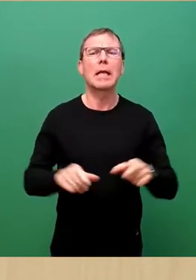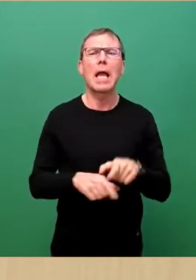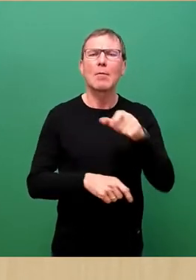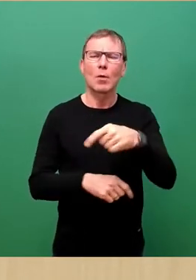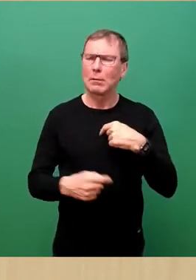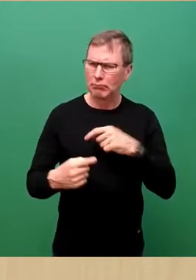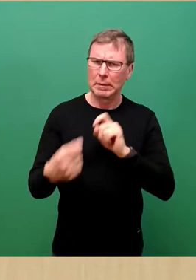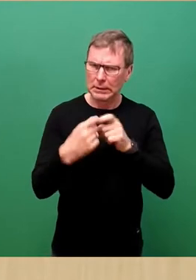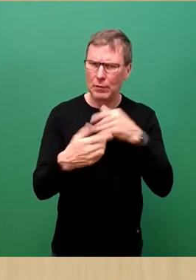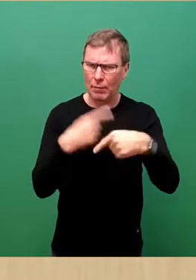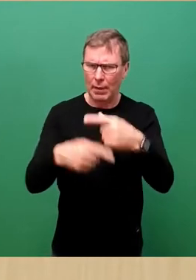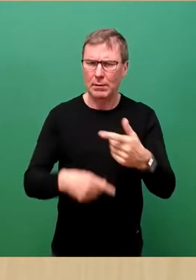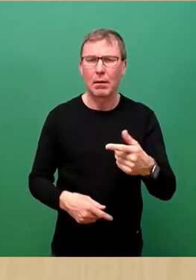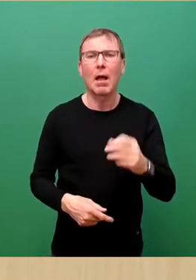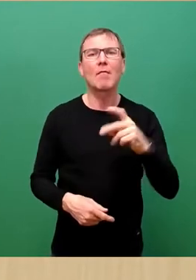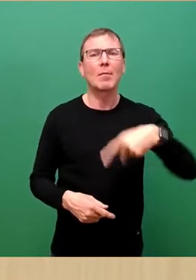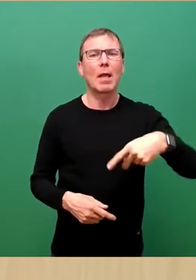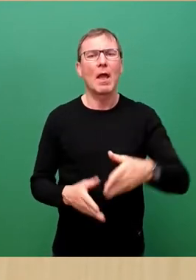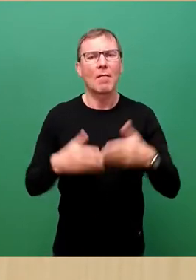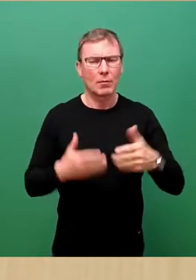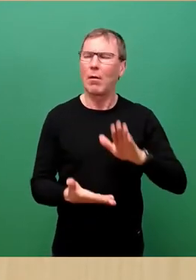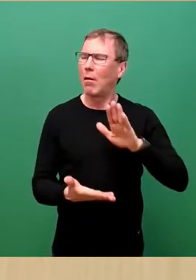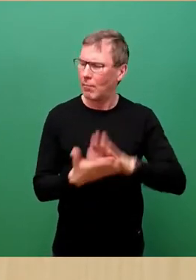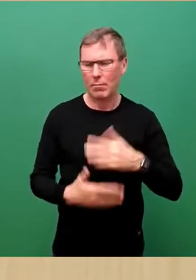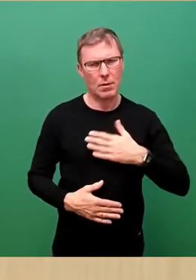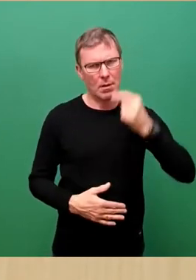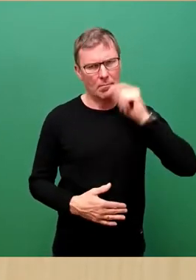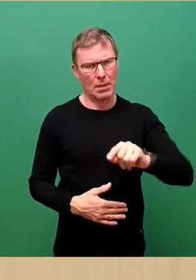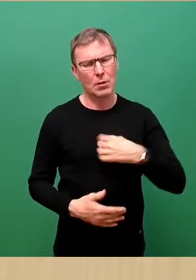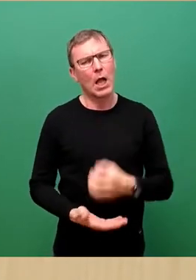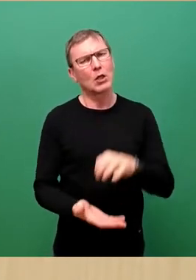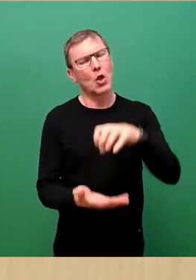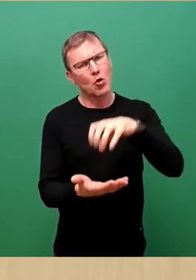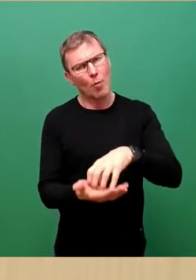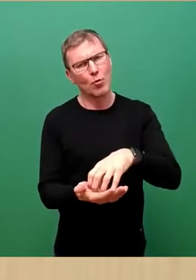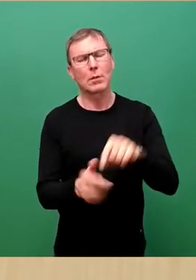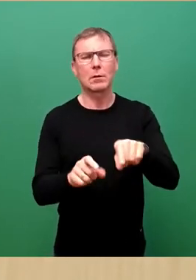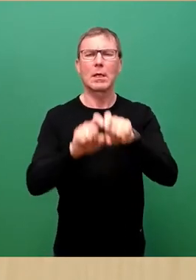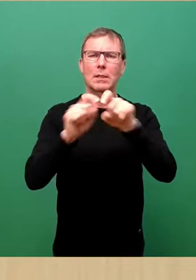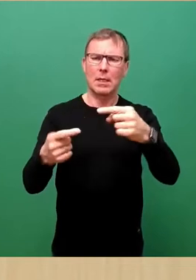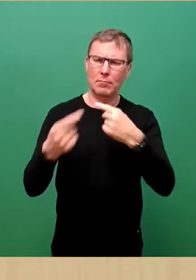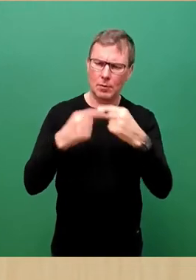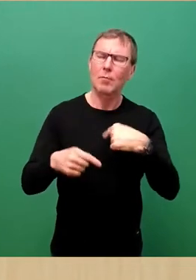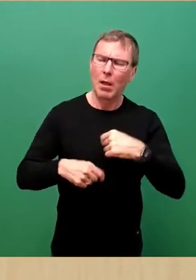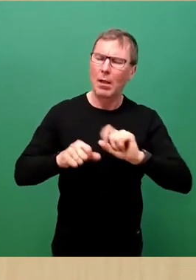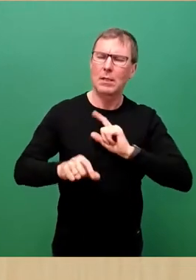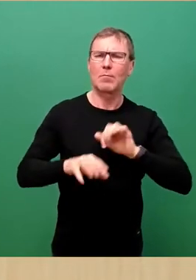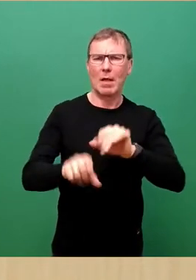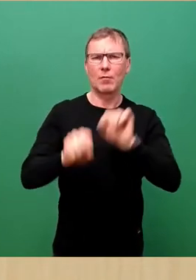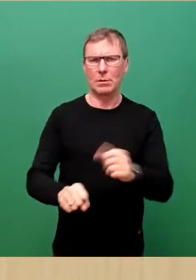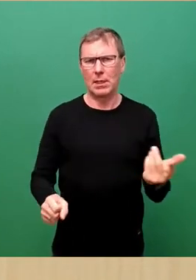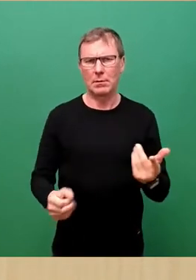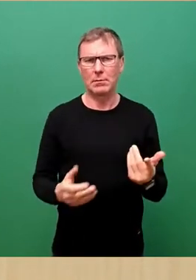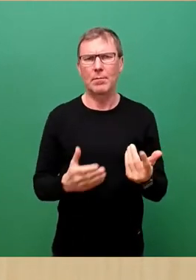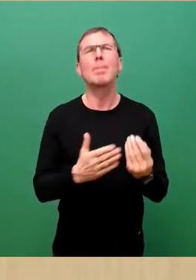Als FDP-Fraktion bleiben wir bei unserer Haltung. Als Kommune sollten wir die Themen angehen, auf die wir Einfluss haben. Symbole, die weder